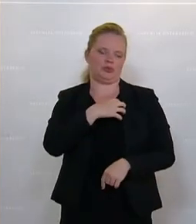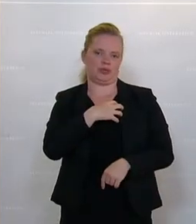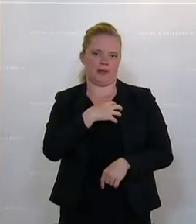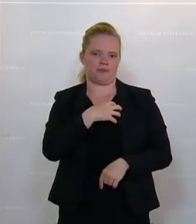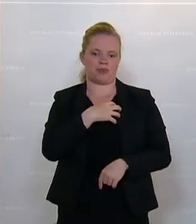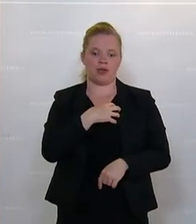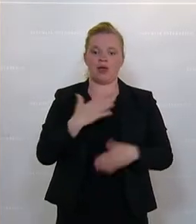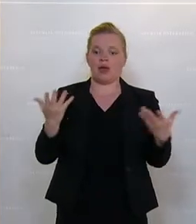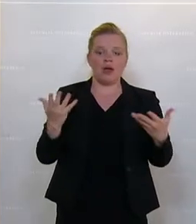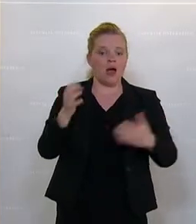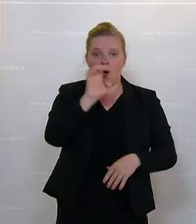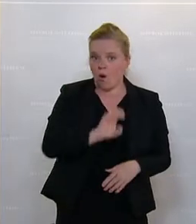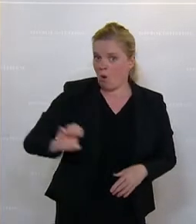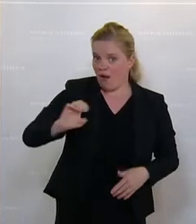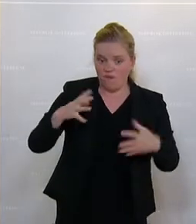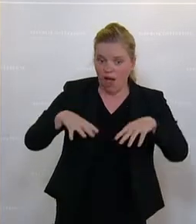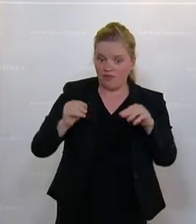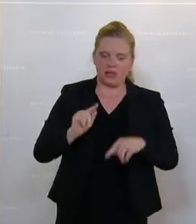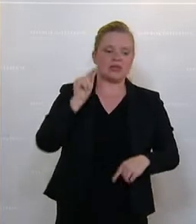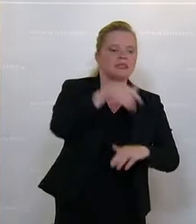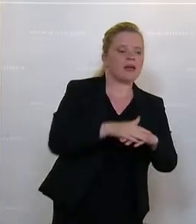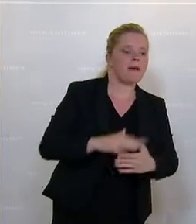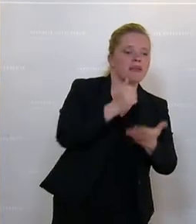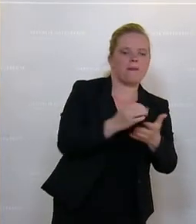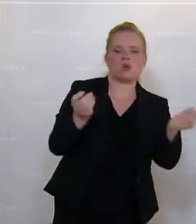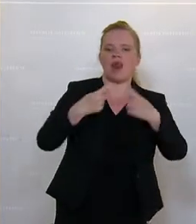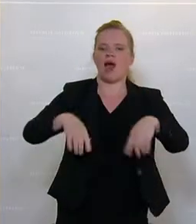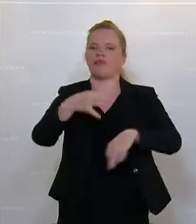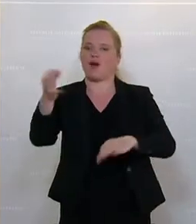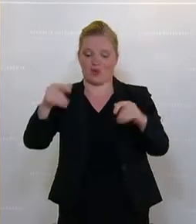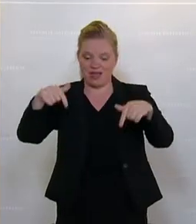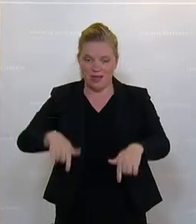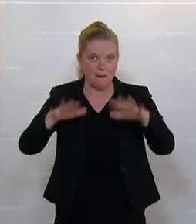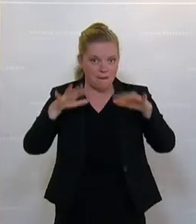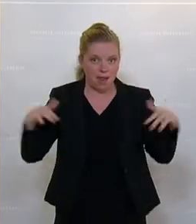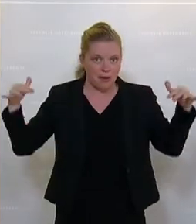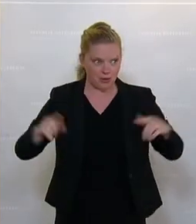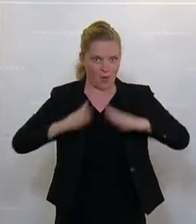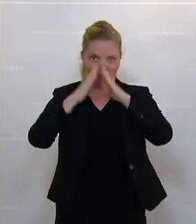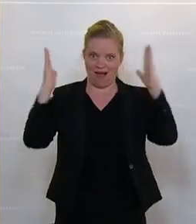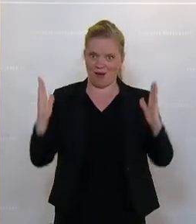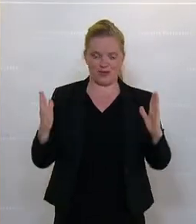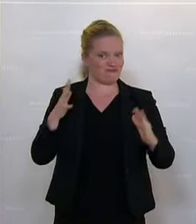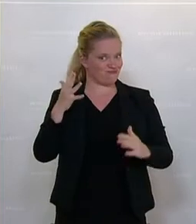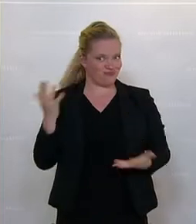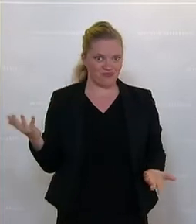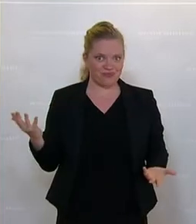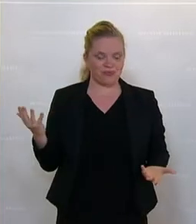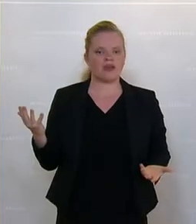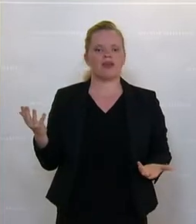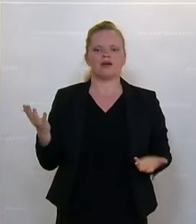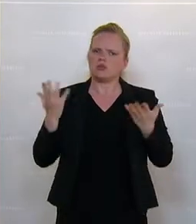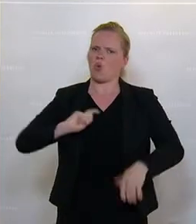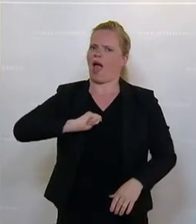Europa beginnt nicht vor dem nächsten Gemeindeamt, vor dem Landtag oder hier vor Ihnen in diesem Hohen Haus. Das muss auch mal eine